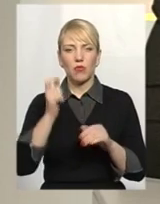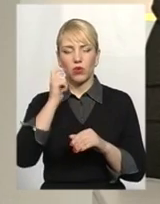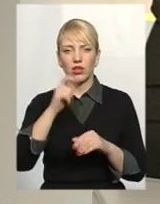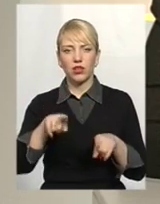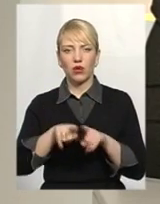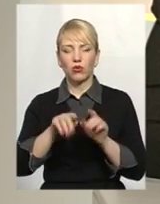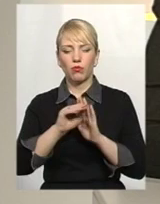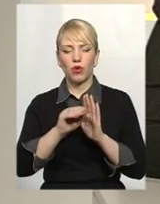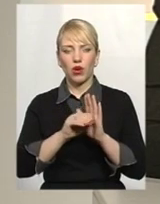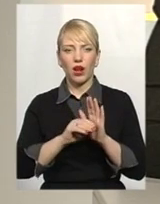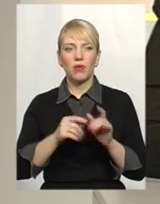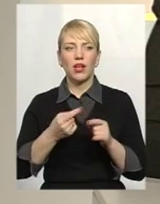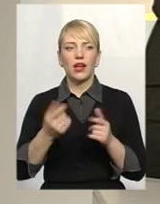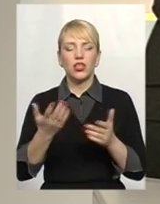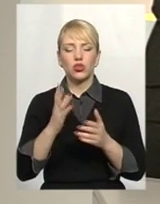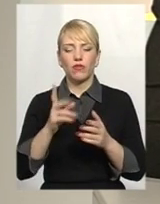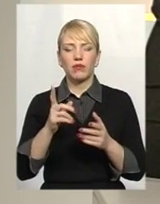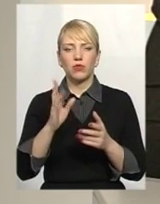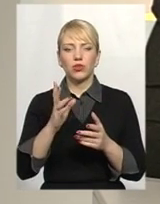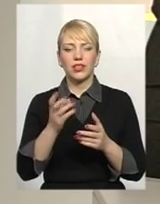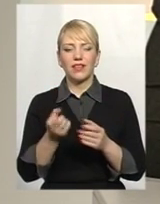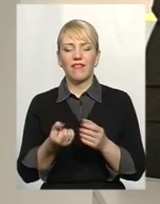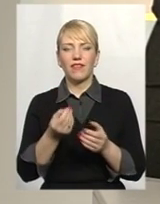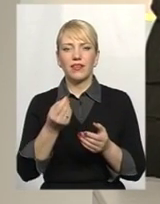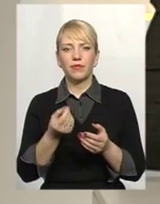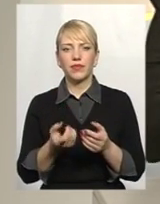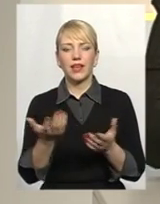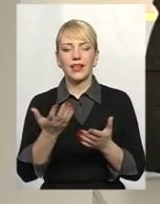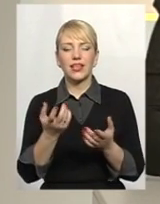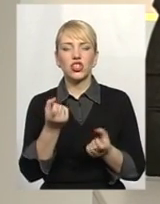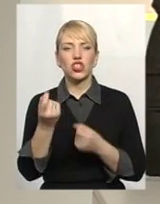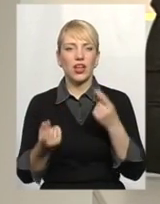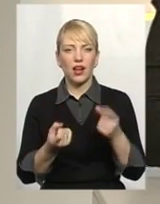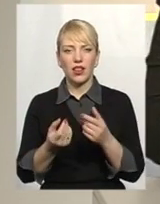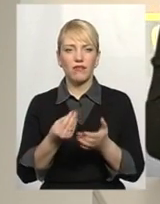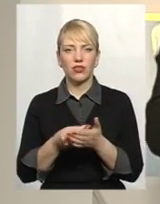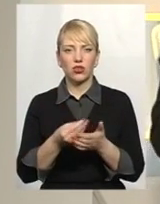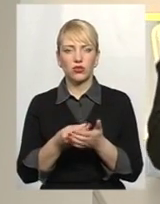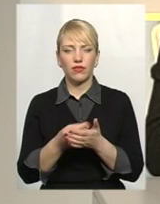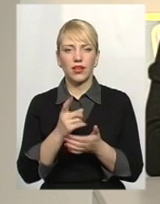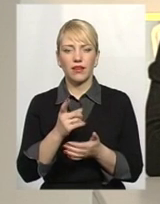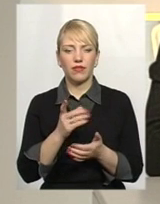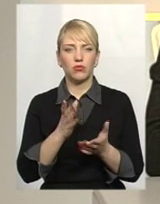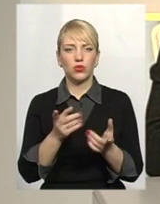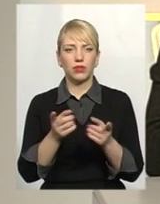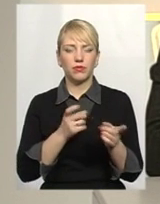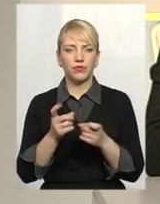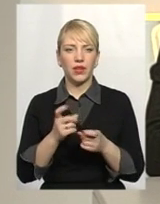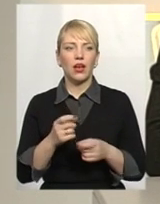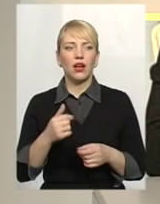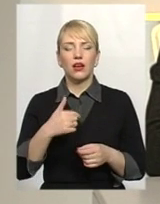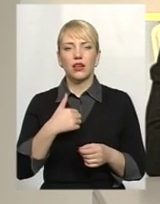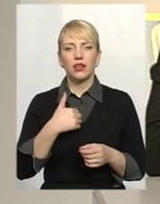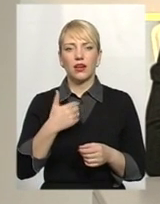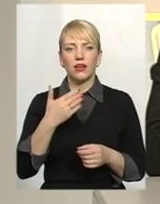фінансування ви плануєте залучити, для того, щоби все спрацювало? От в оптимальному варіанті. Можна я прокоментую